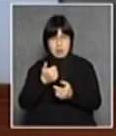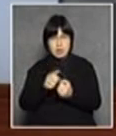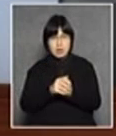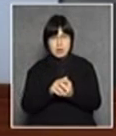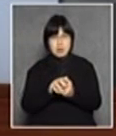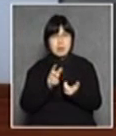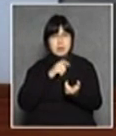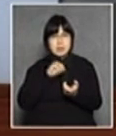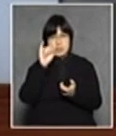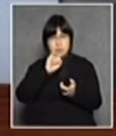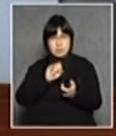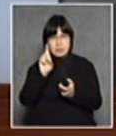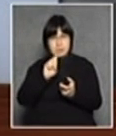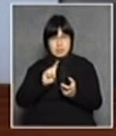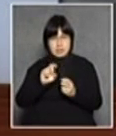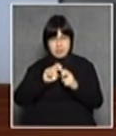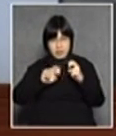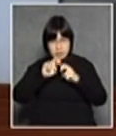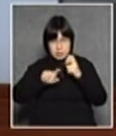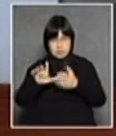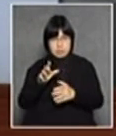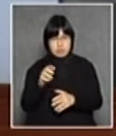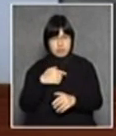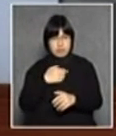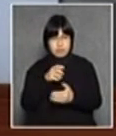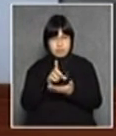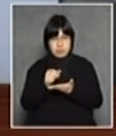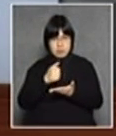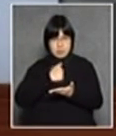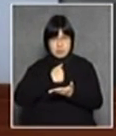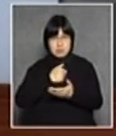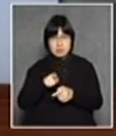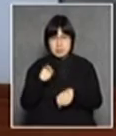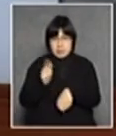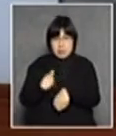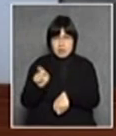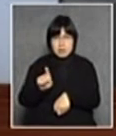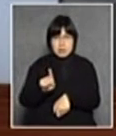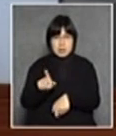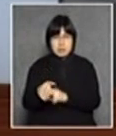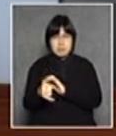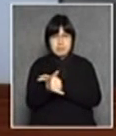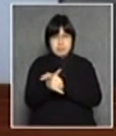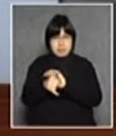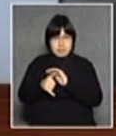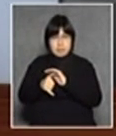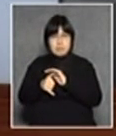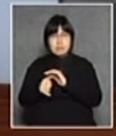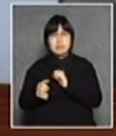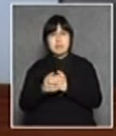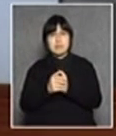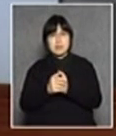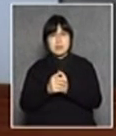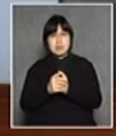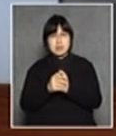父但是大家又知不知道其實迪卡爾為什麼這麼有空呢就是因為他逃避宗